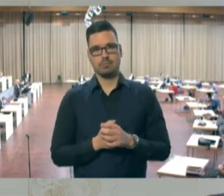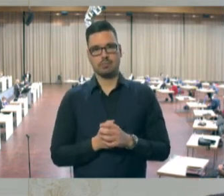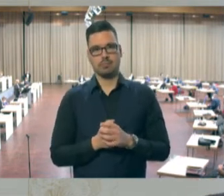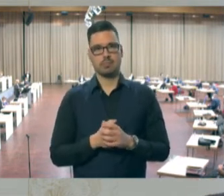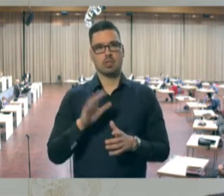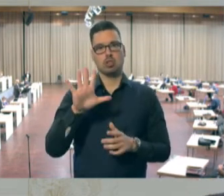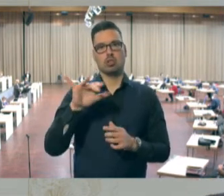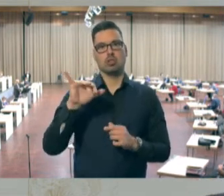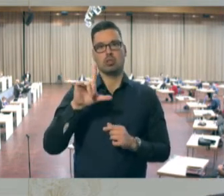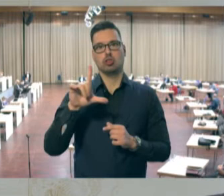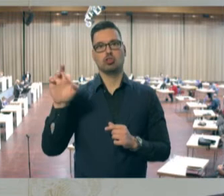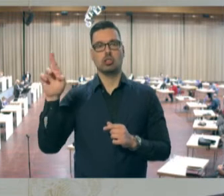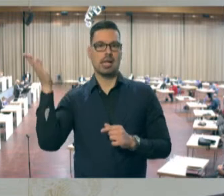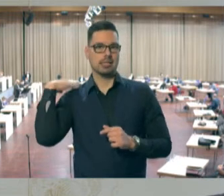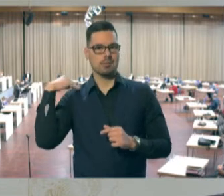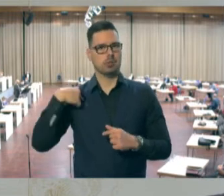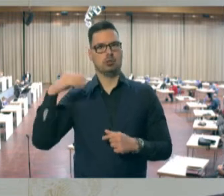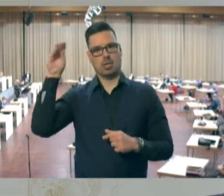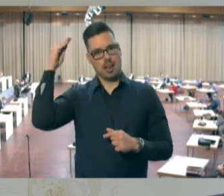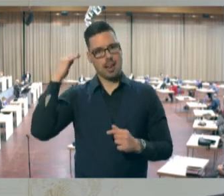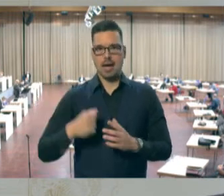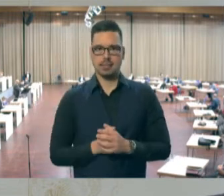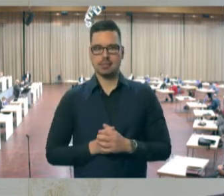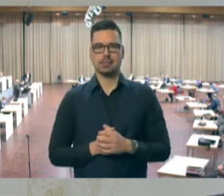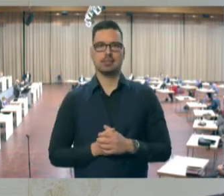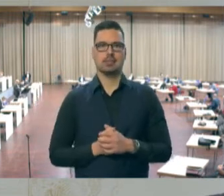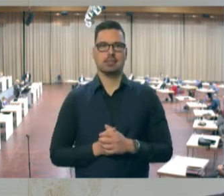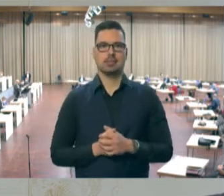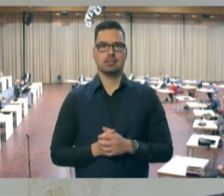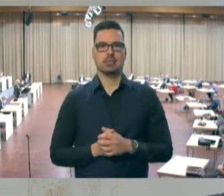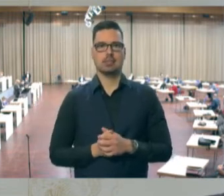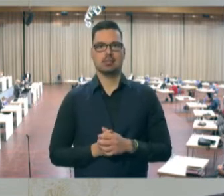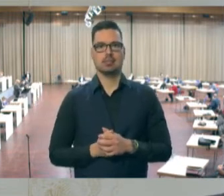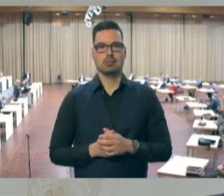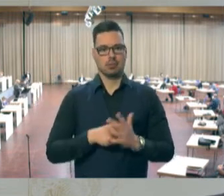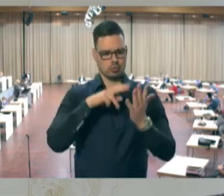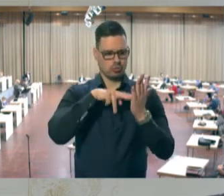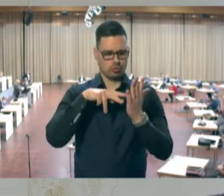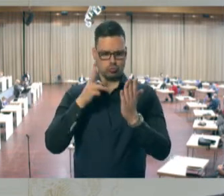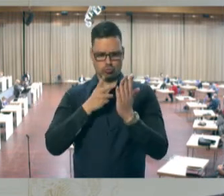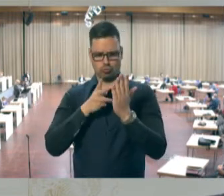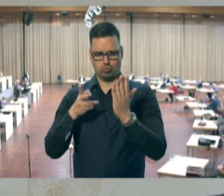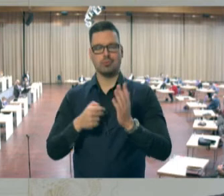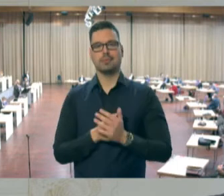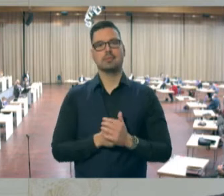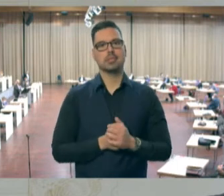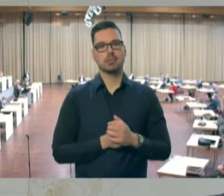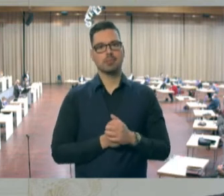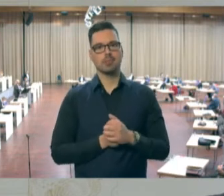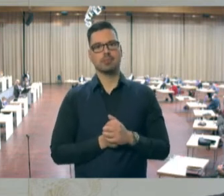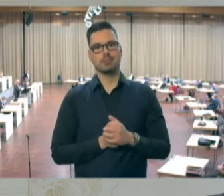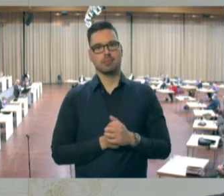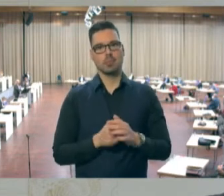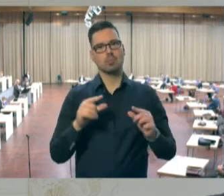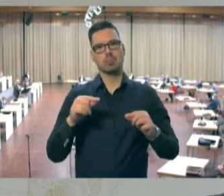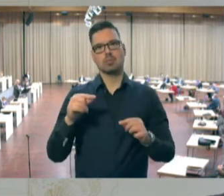Volksschüler seiner Zeit gelernt, ich habe jetzt mal kurz so zwischendurch noch mal reingeguckt, ob alles richtig ist, aber so